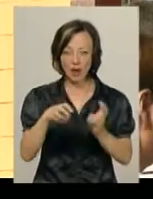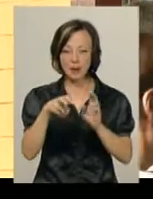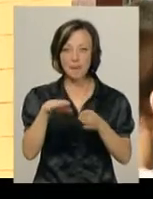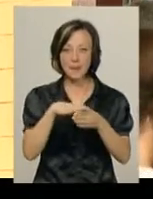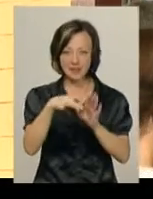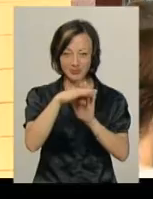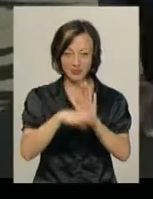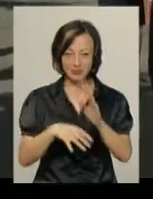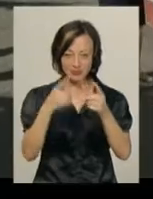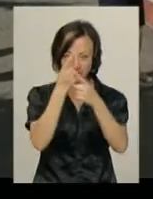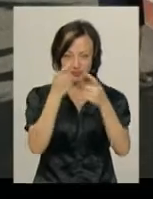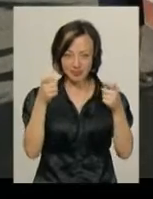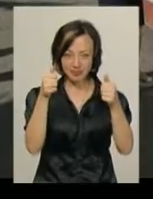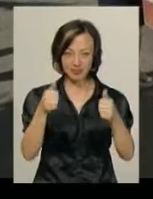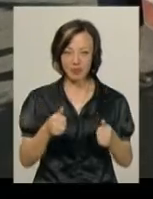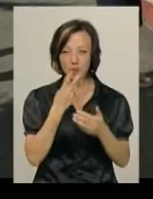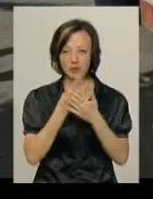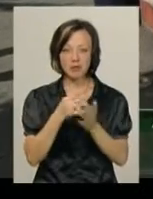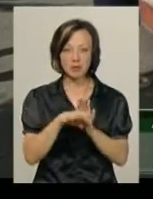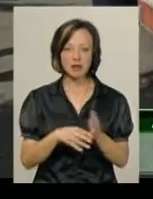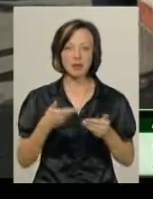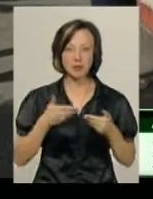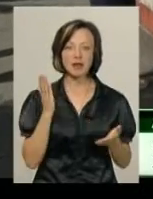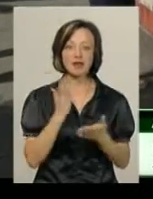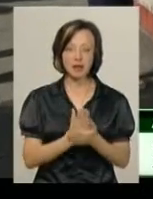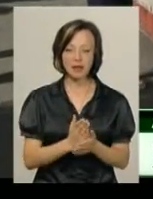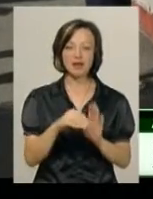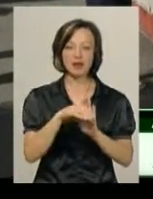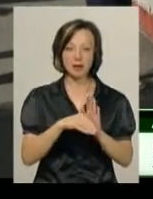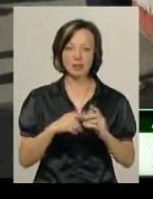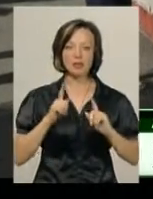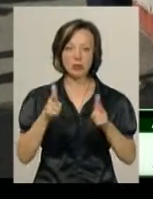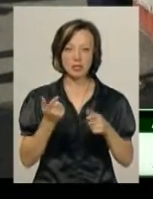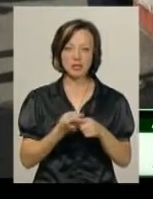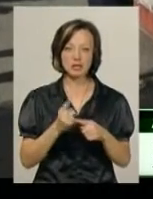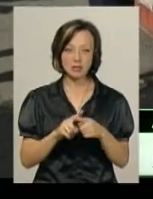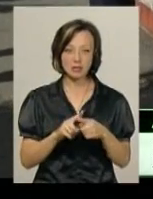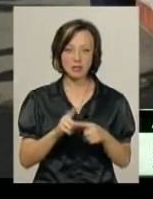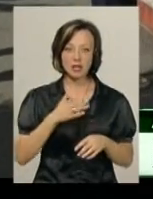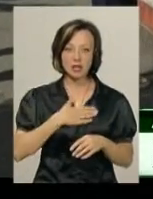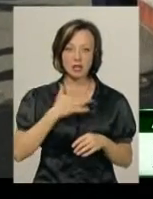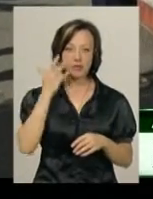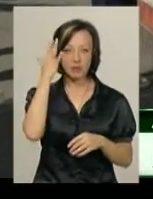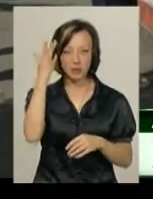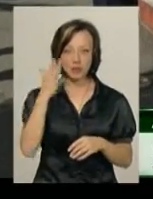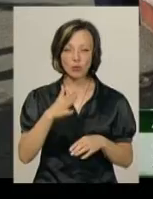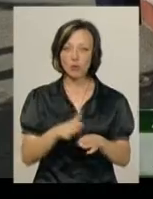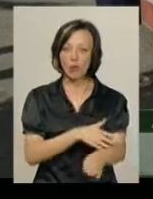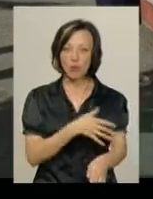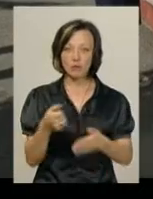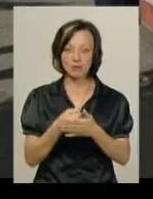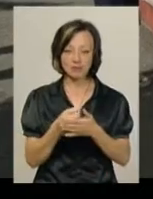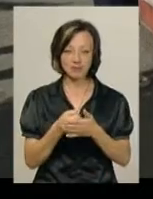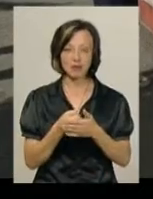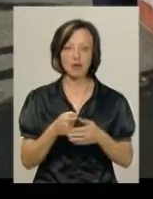інформаційному стенді. Подивилися в списки, ми є в рейтингі, ми пройшли, це наша мрія, до неї дуже довго